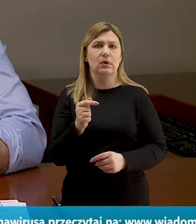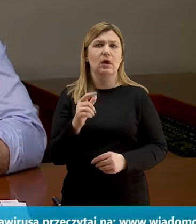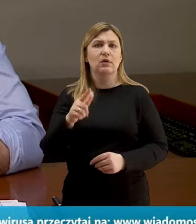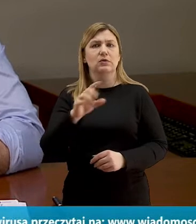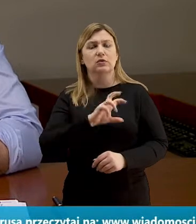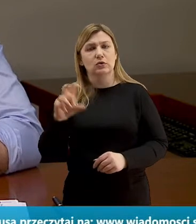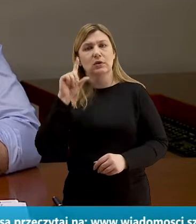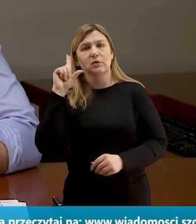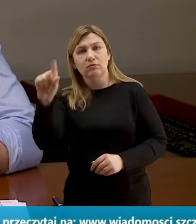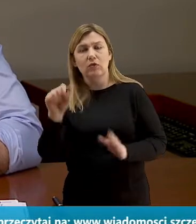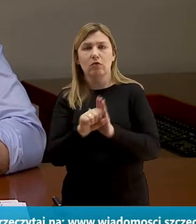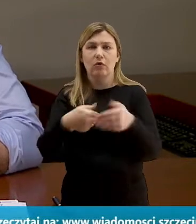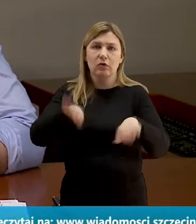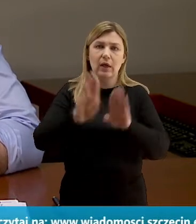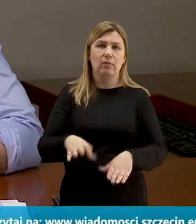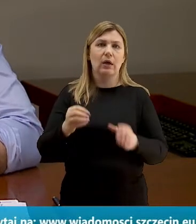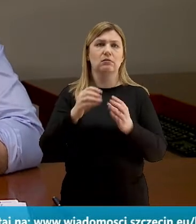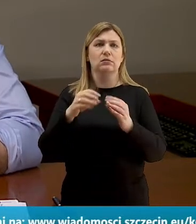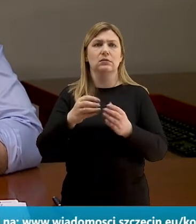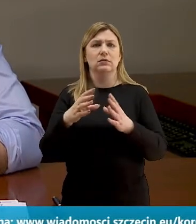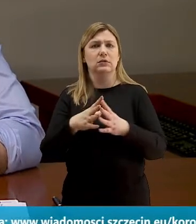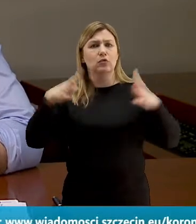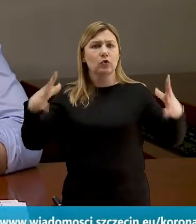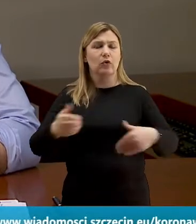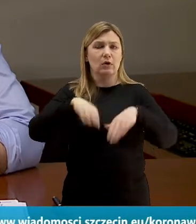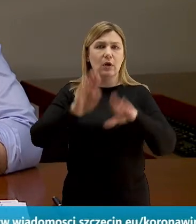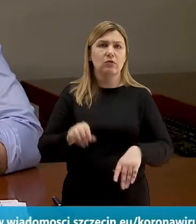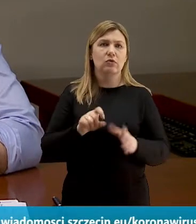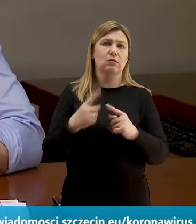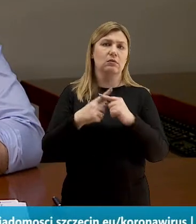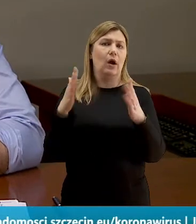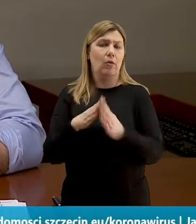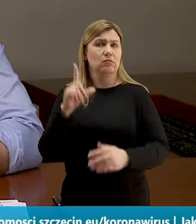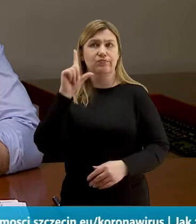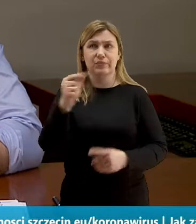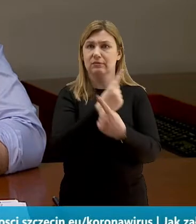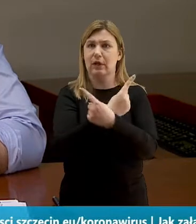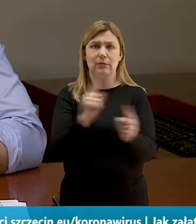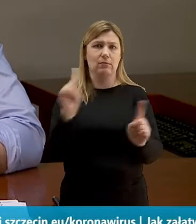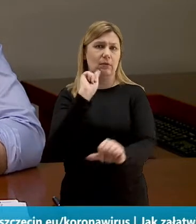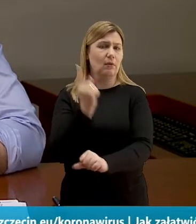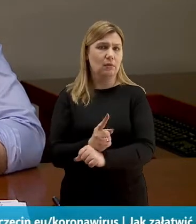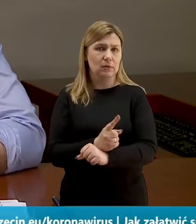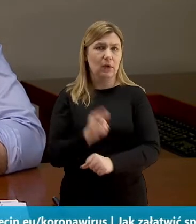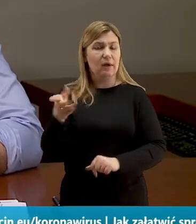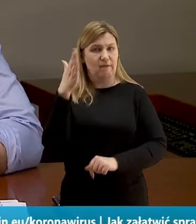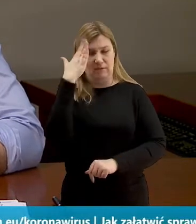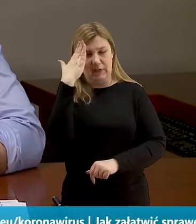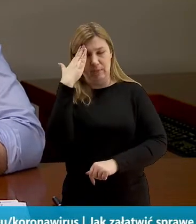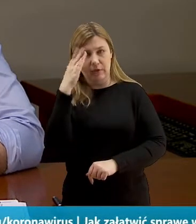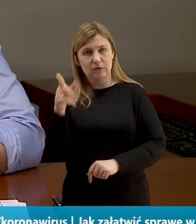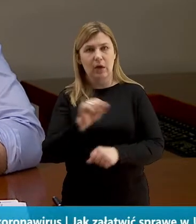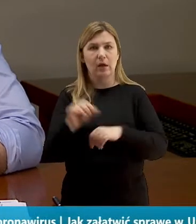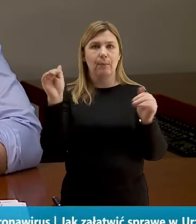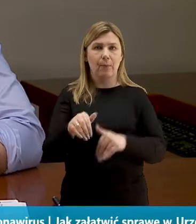sklepu, do galerii po zakupy, czy iść do świątyni, do kościoła na nabożeństwo. Wiemy, że istnieje możliwość